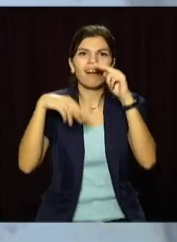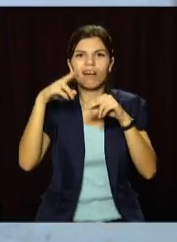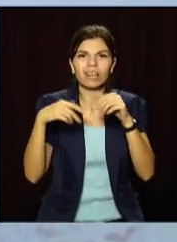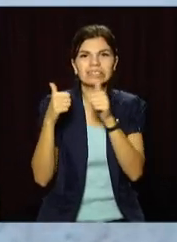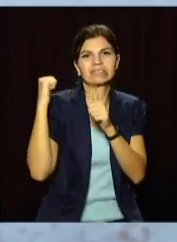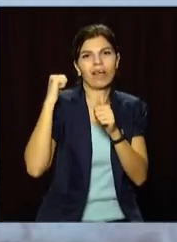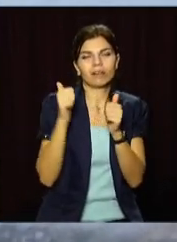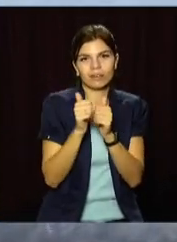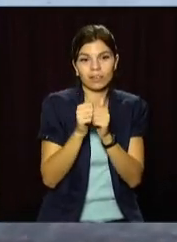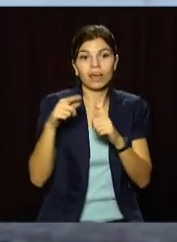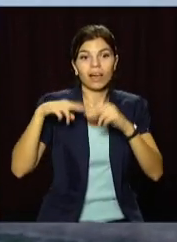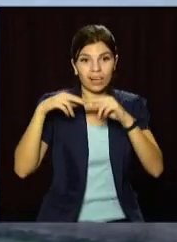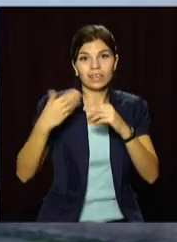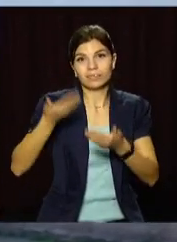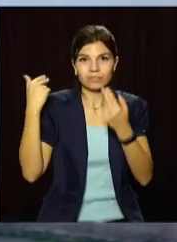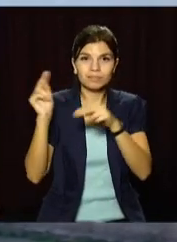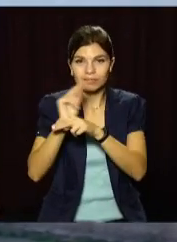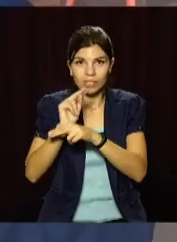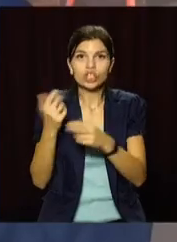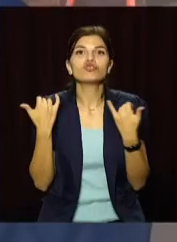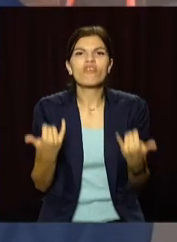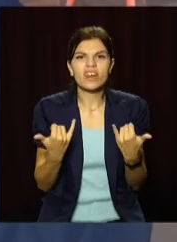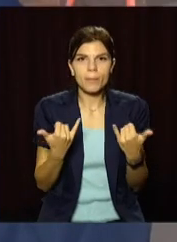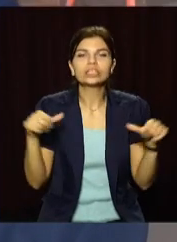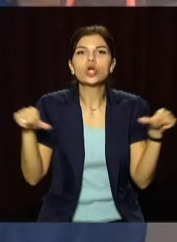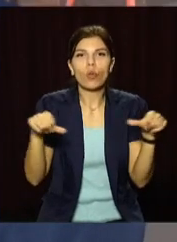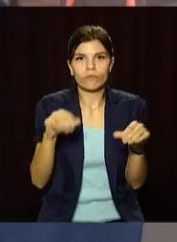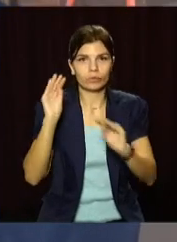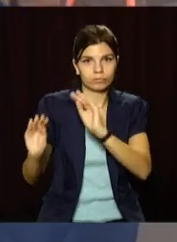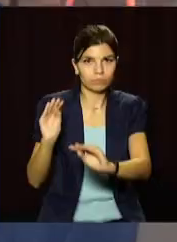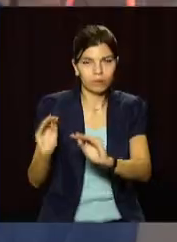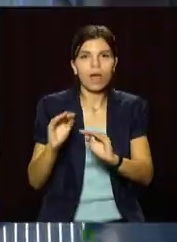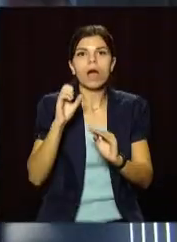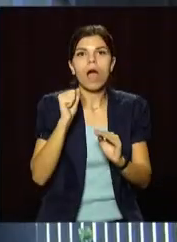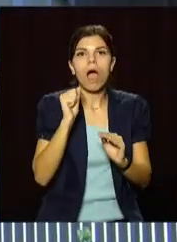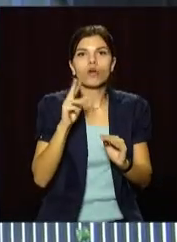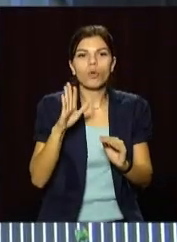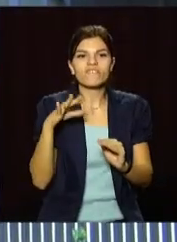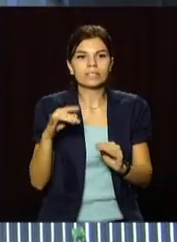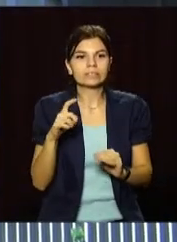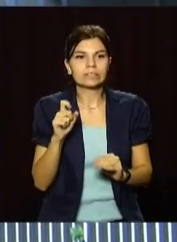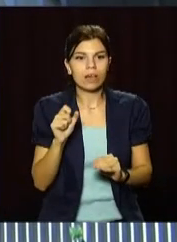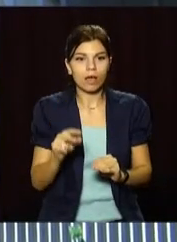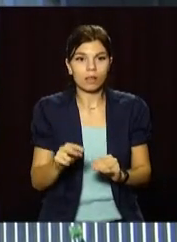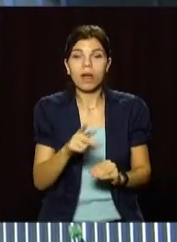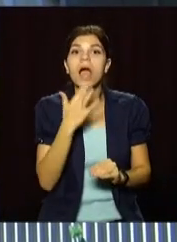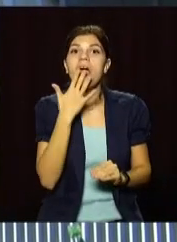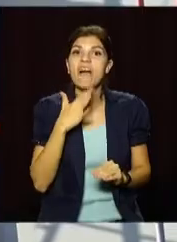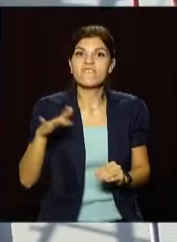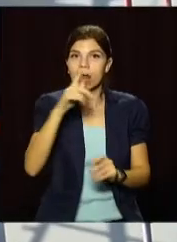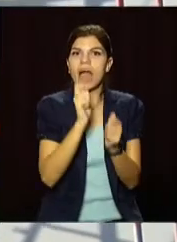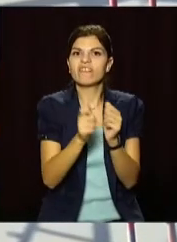ззаду і на місці цієї пристройки буде построена сучасний столовий, а також актовий зал. Усі роботи коштом Європейського